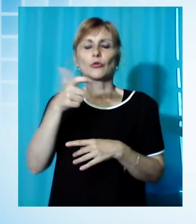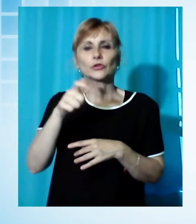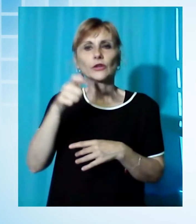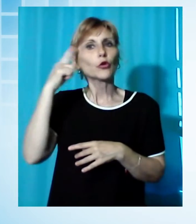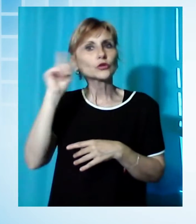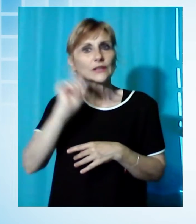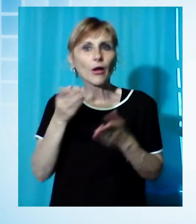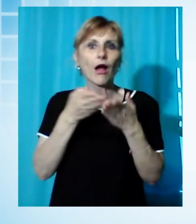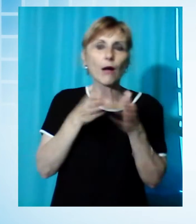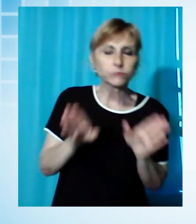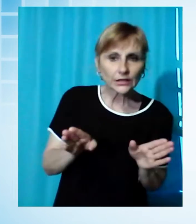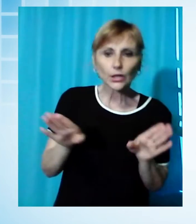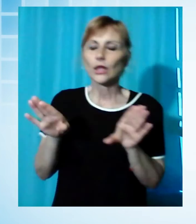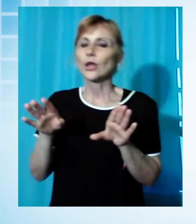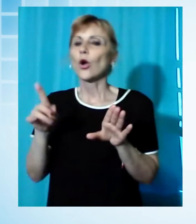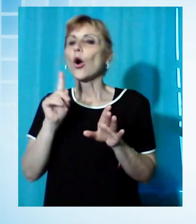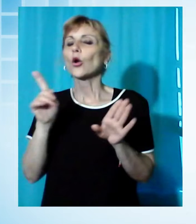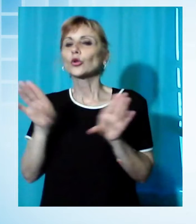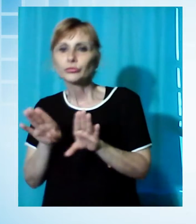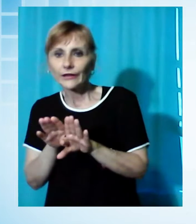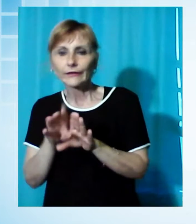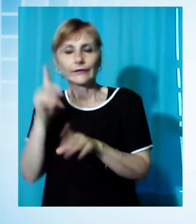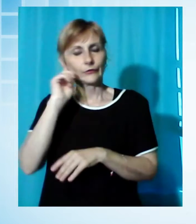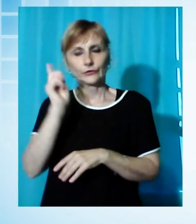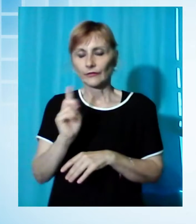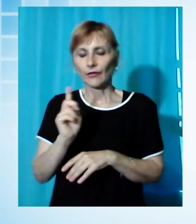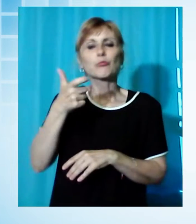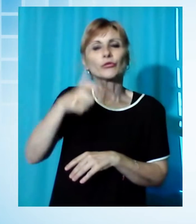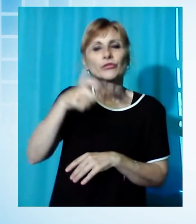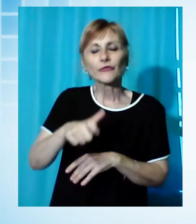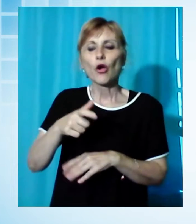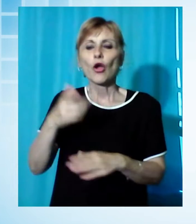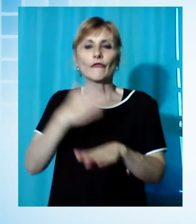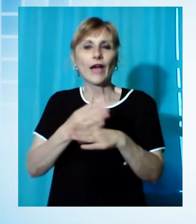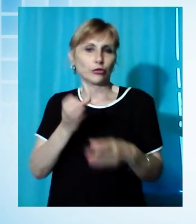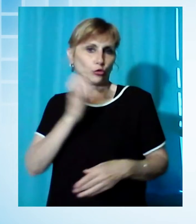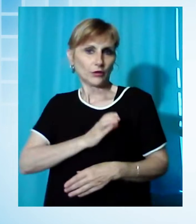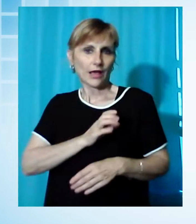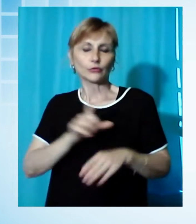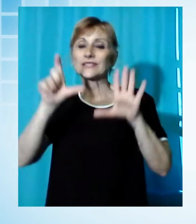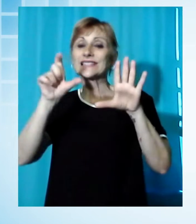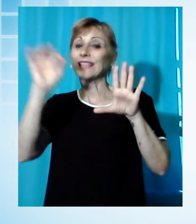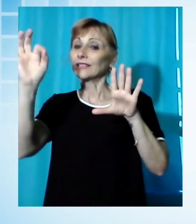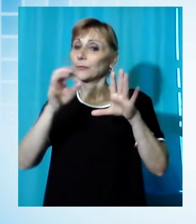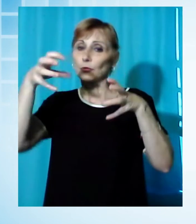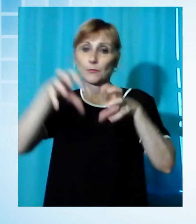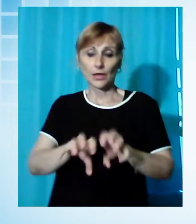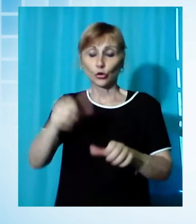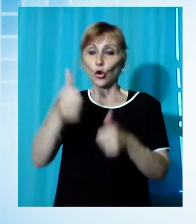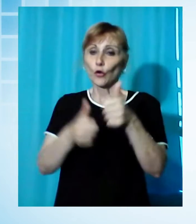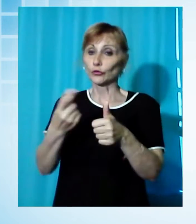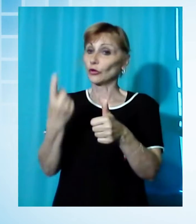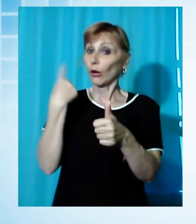conti su purtroppo il fatturato che sarà del 70% in meno per il 2020 a fronte di molte spese che dobbiamo